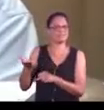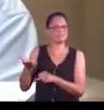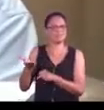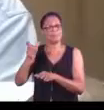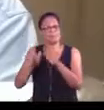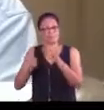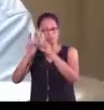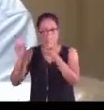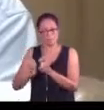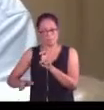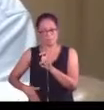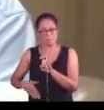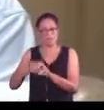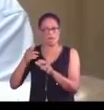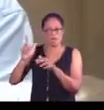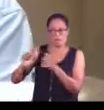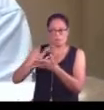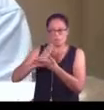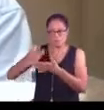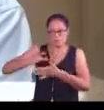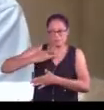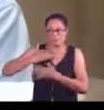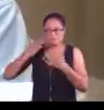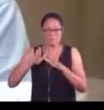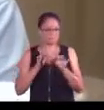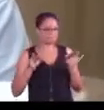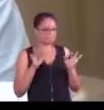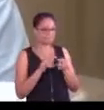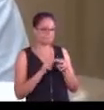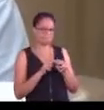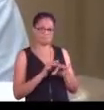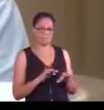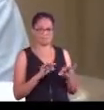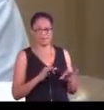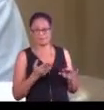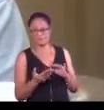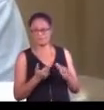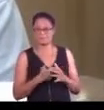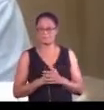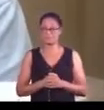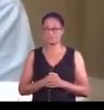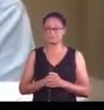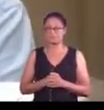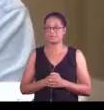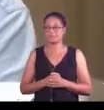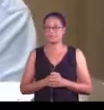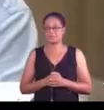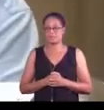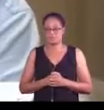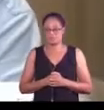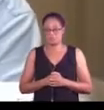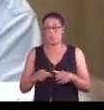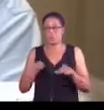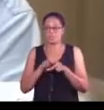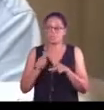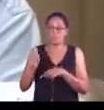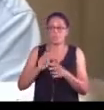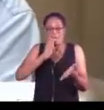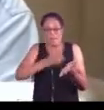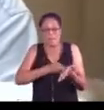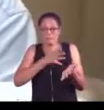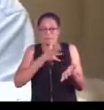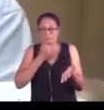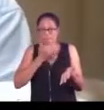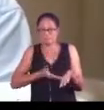diplômés, porteurs de projets, mais malheureusement qui ne disposaient pas de foncier et qui n'avaient pas peut-être les moyens de faire l'acquisition